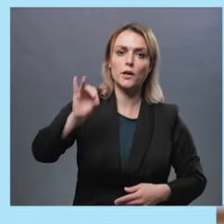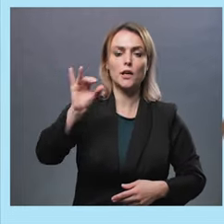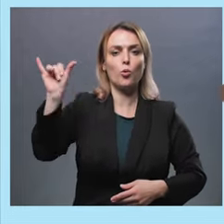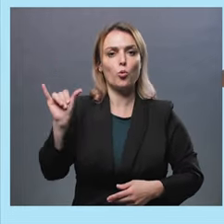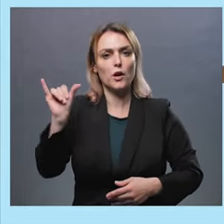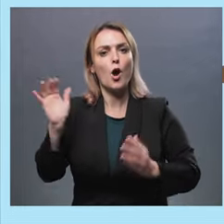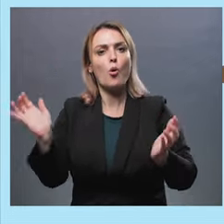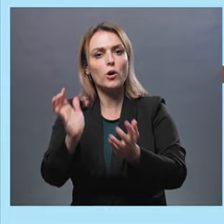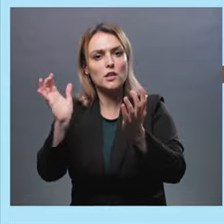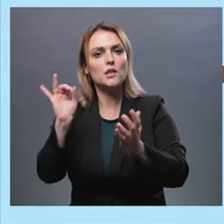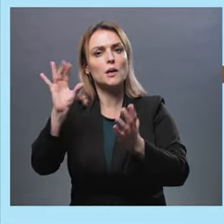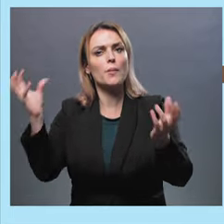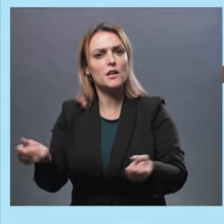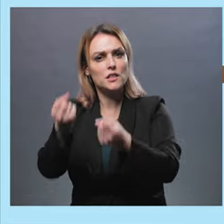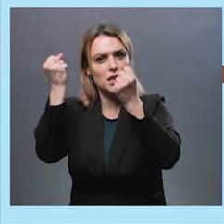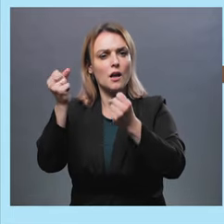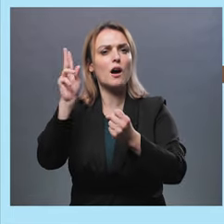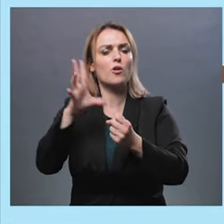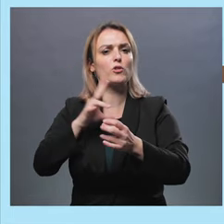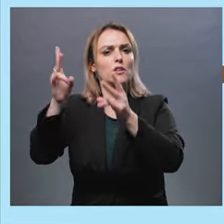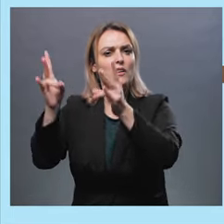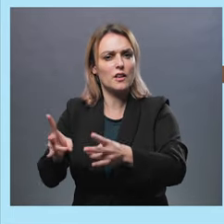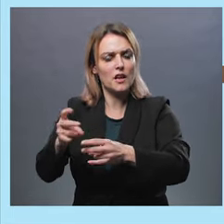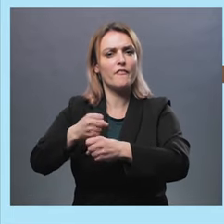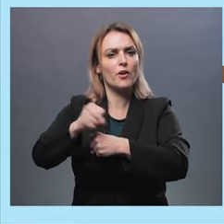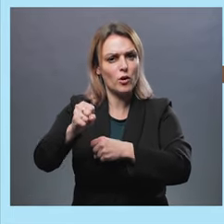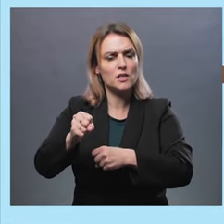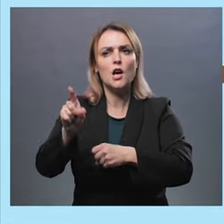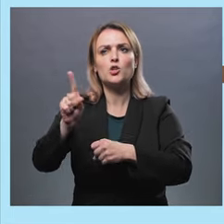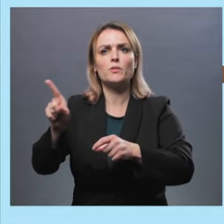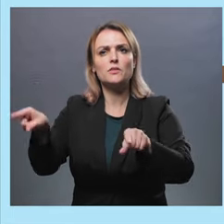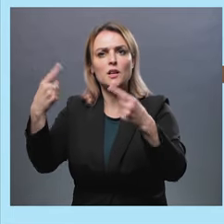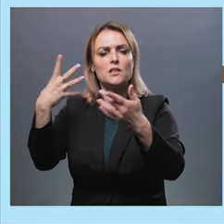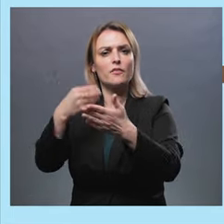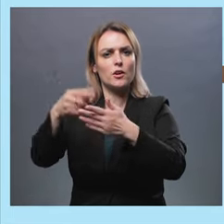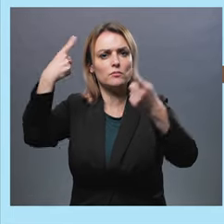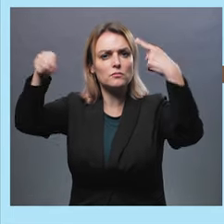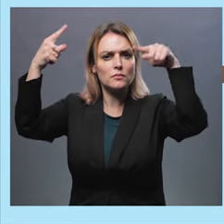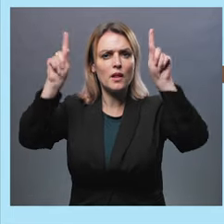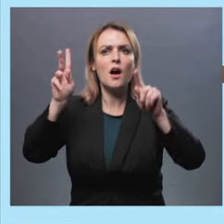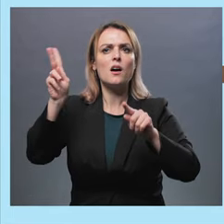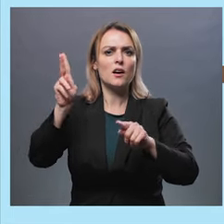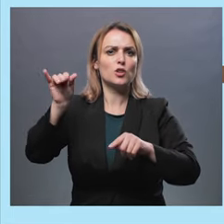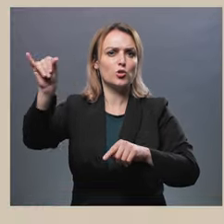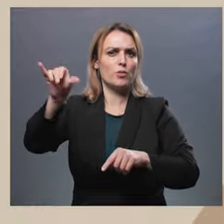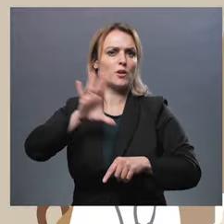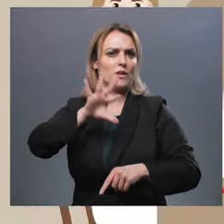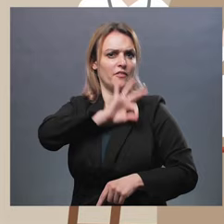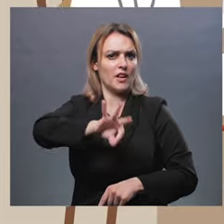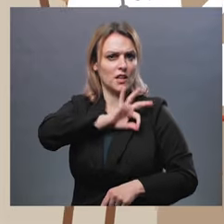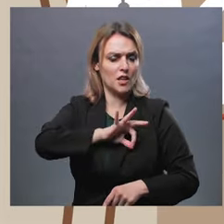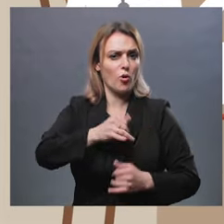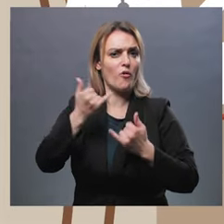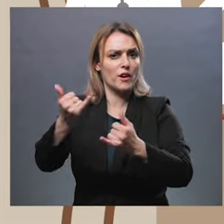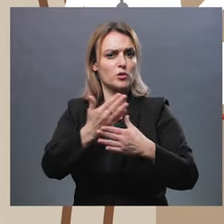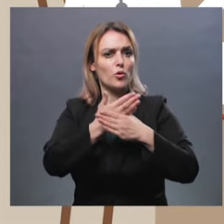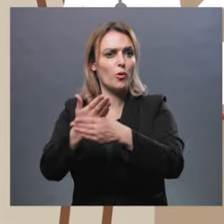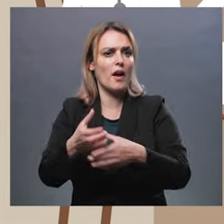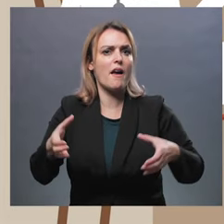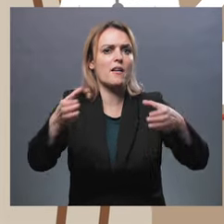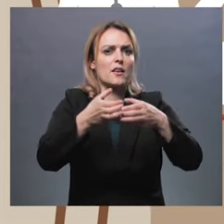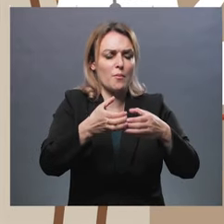Unghieni. Încurajăm și susținem supraviețuitoarele violenței să lanceze inițiative care generează venit. Oferim suport